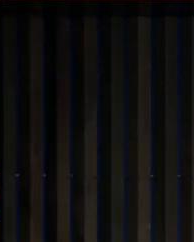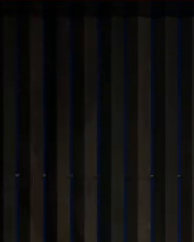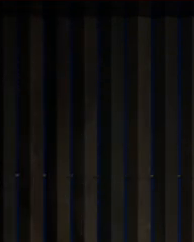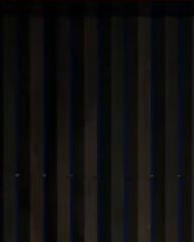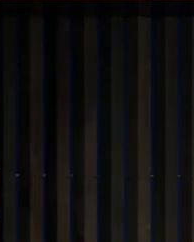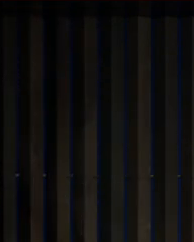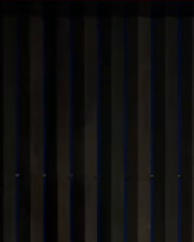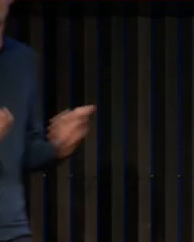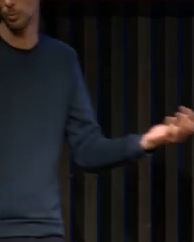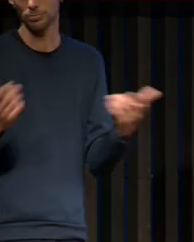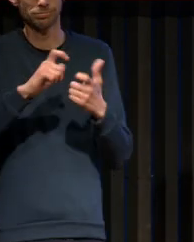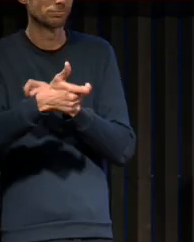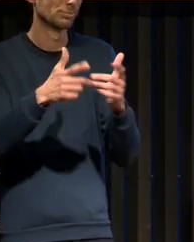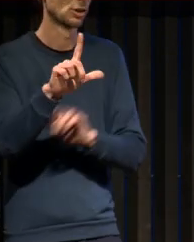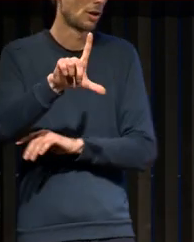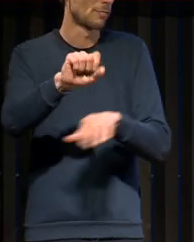siècle.